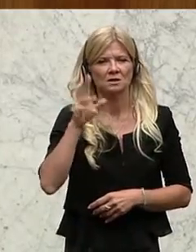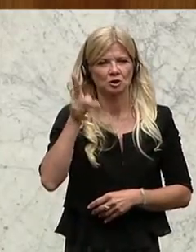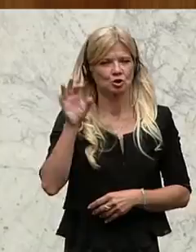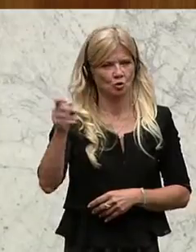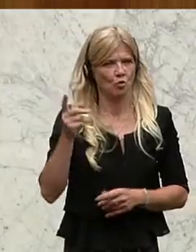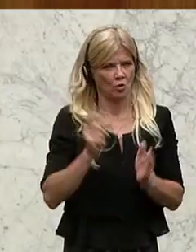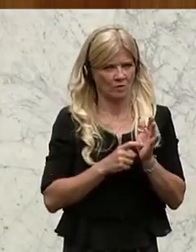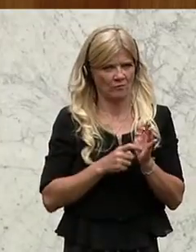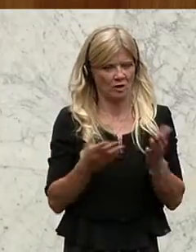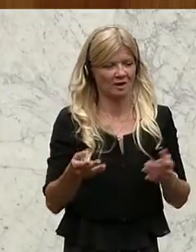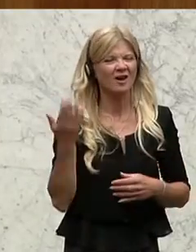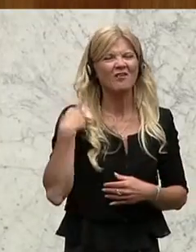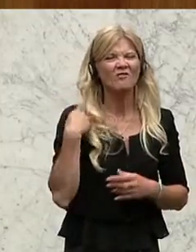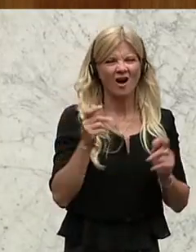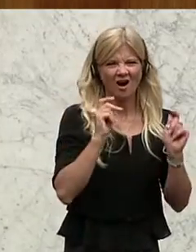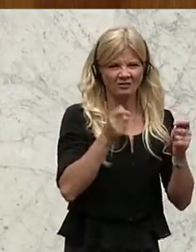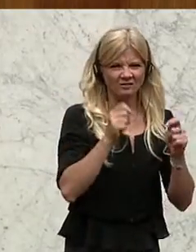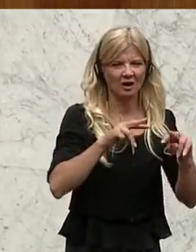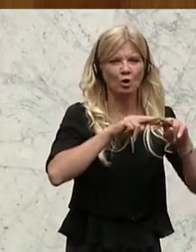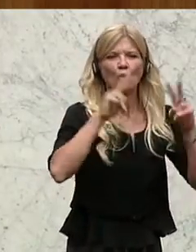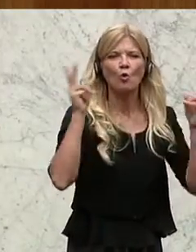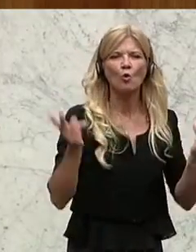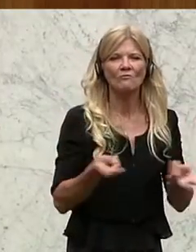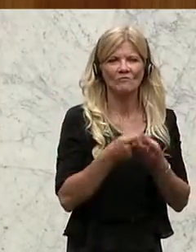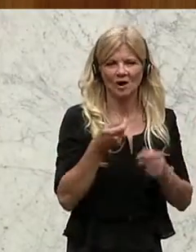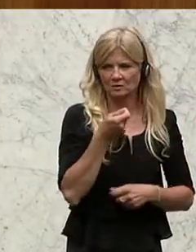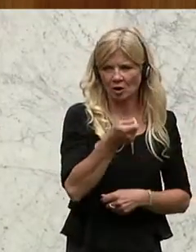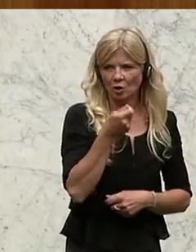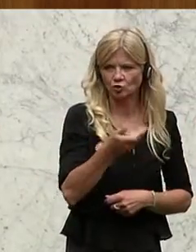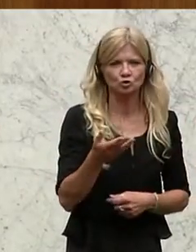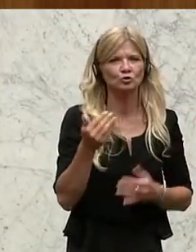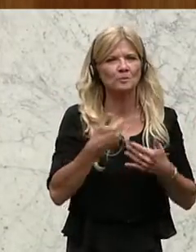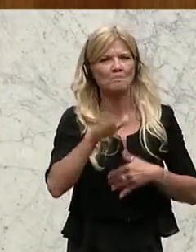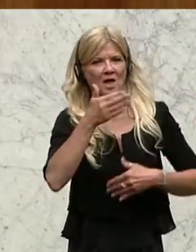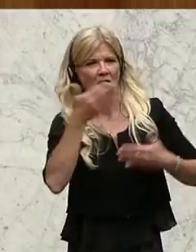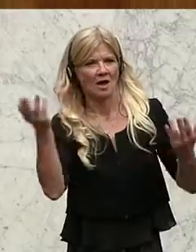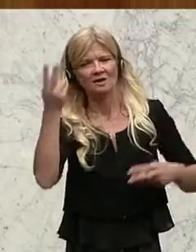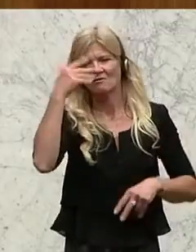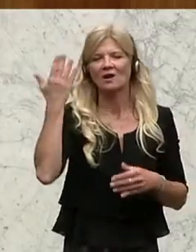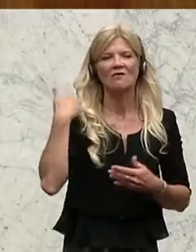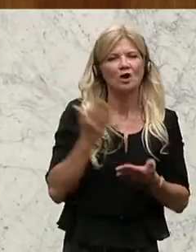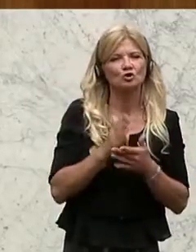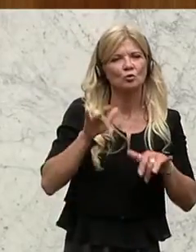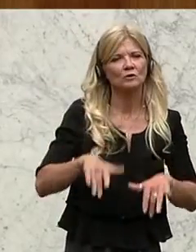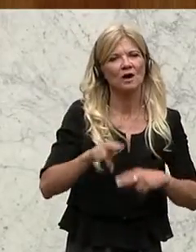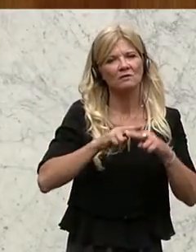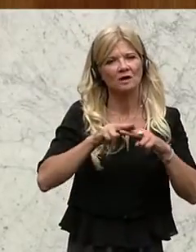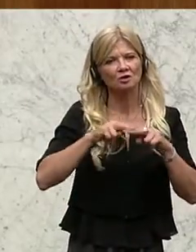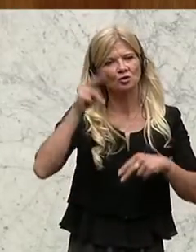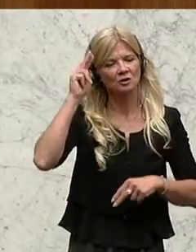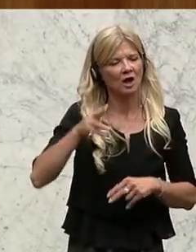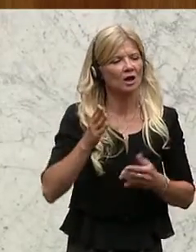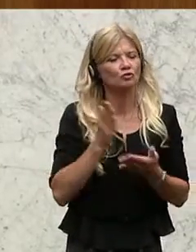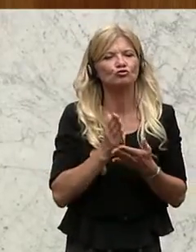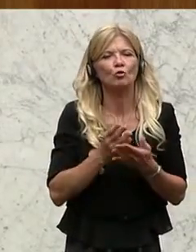Umweltausschuss deshalb die Mehrheit, weil es bereits hier im Nationalrat beschlossene und umfassendere Positionen